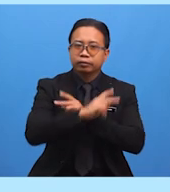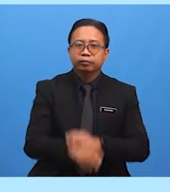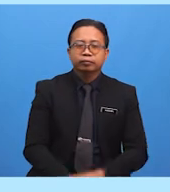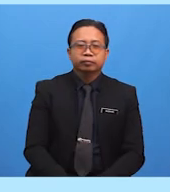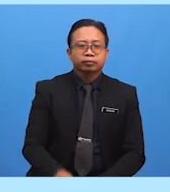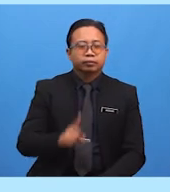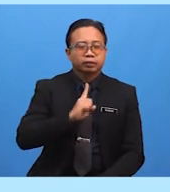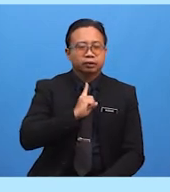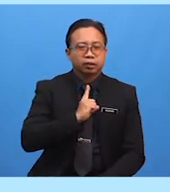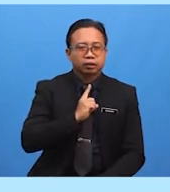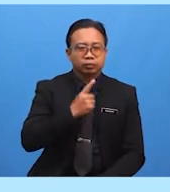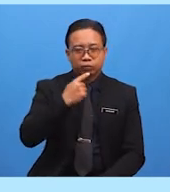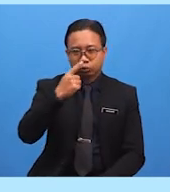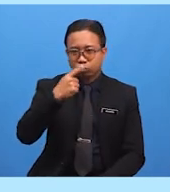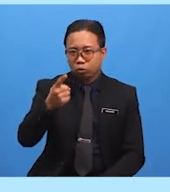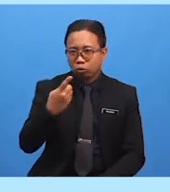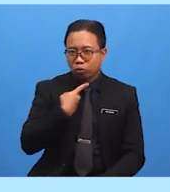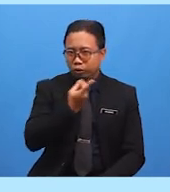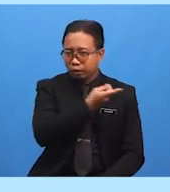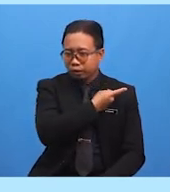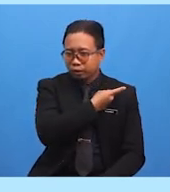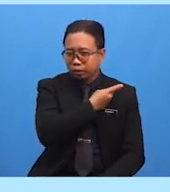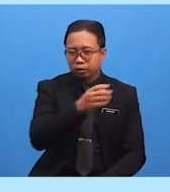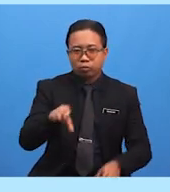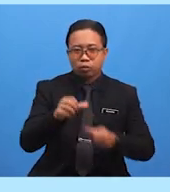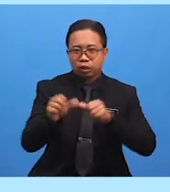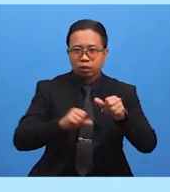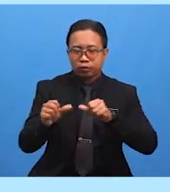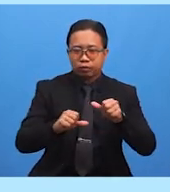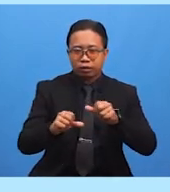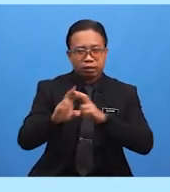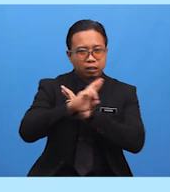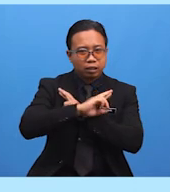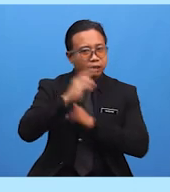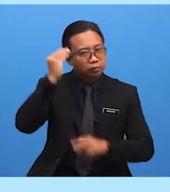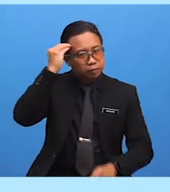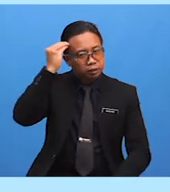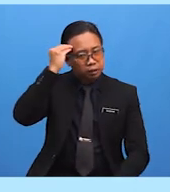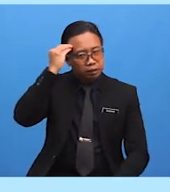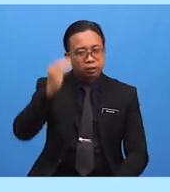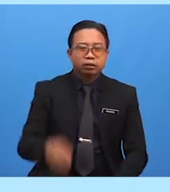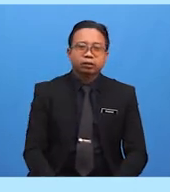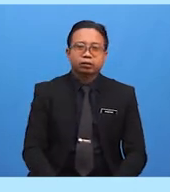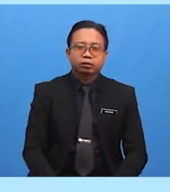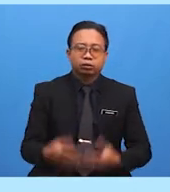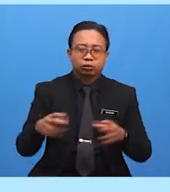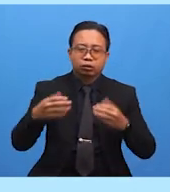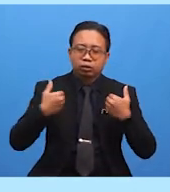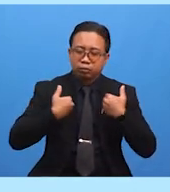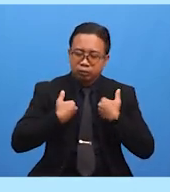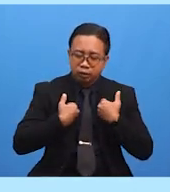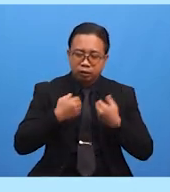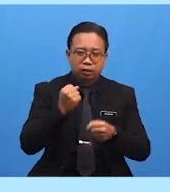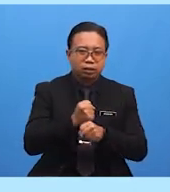Islam Menyuruh Kita Melakukan Aktiviti Merehatkan Minda Setelah Penat